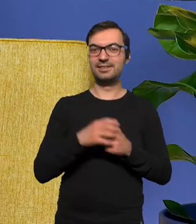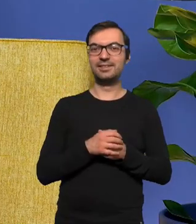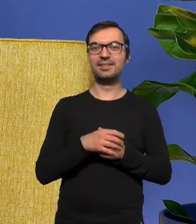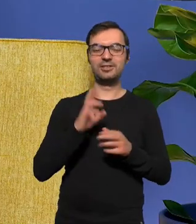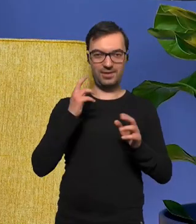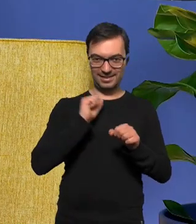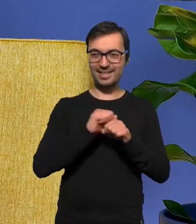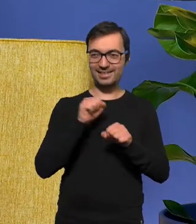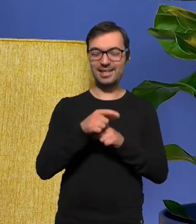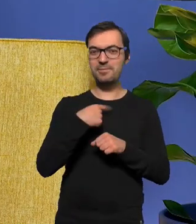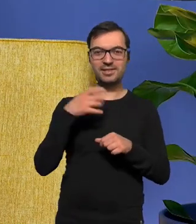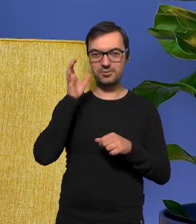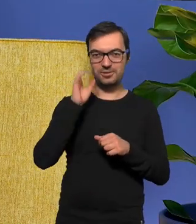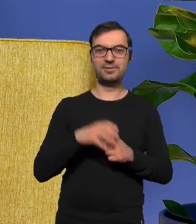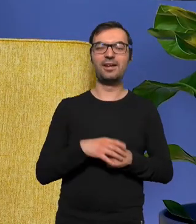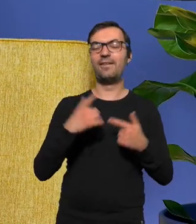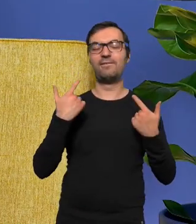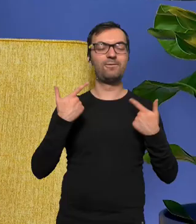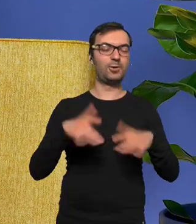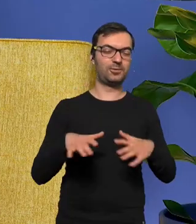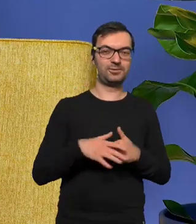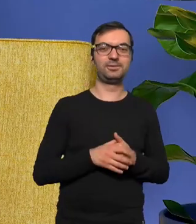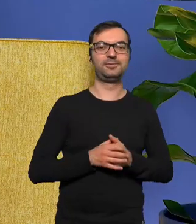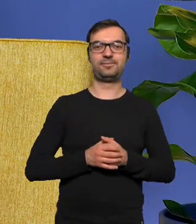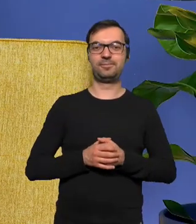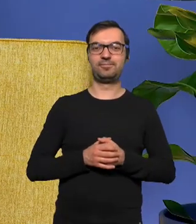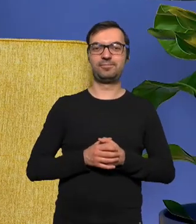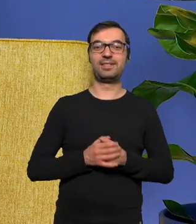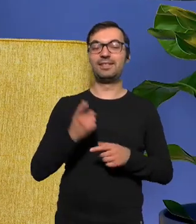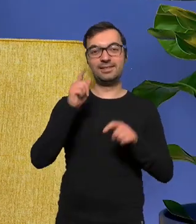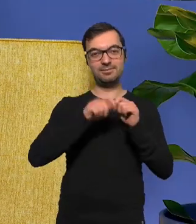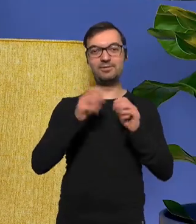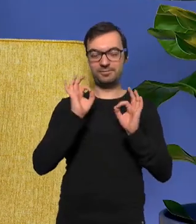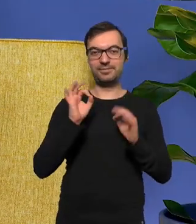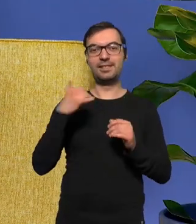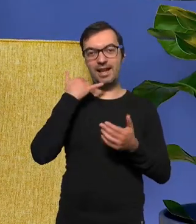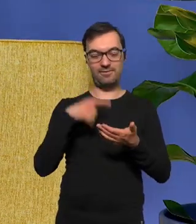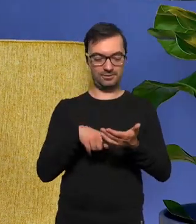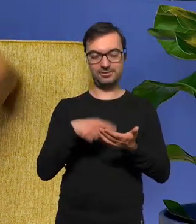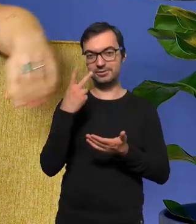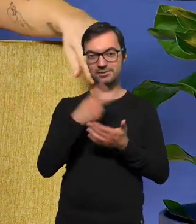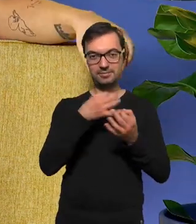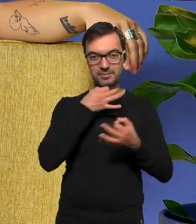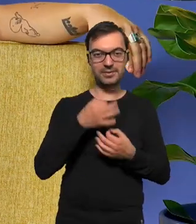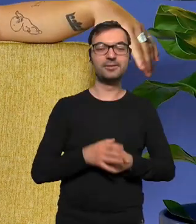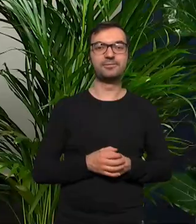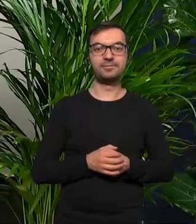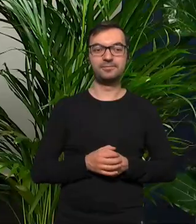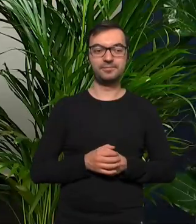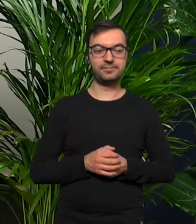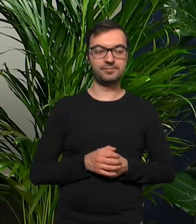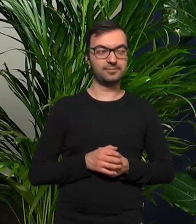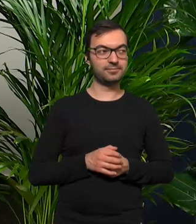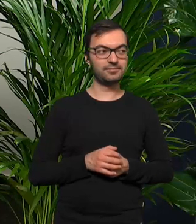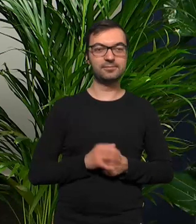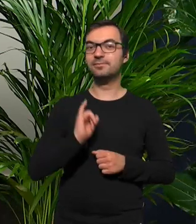dźwięków ale te dźwięki są tylko my tutaj jesteśmy tak w trochę innej wersji słuchaj zaglądam teraz już legalnie do telefonu no no żeby sprawdzić